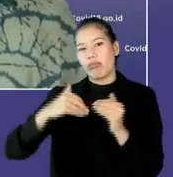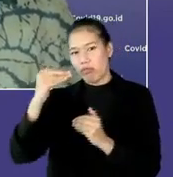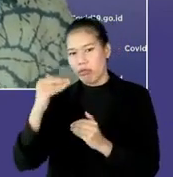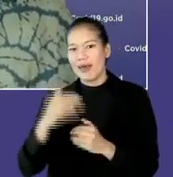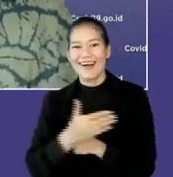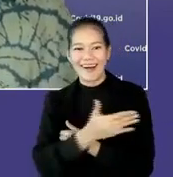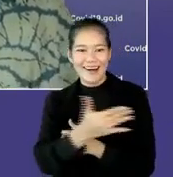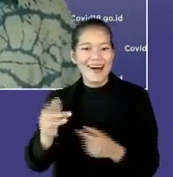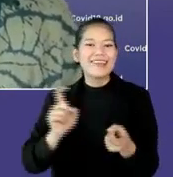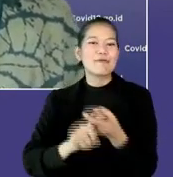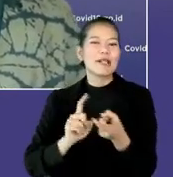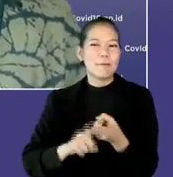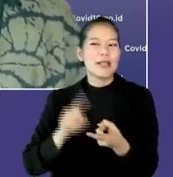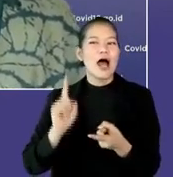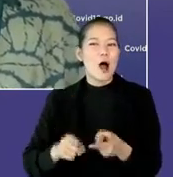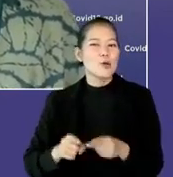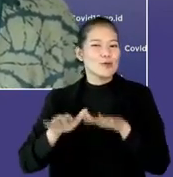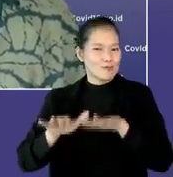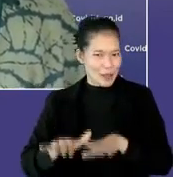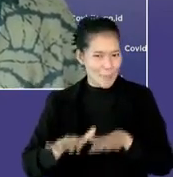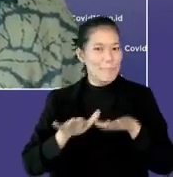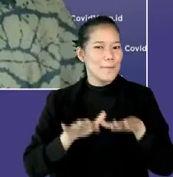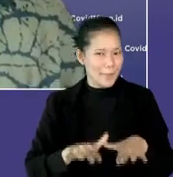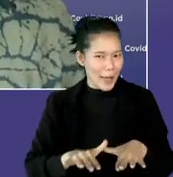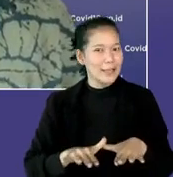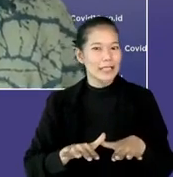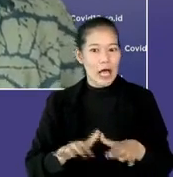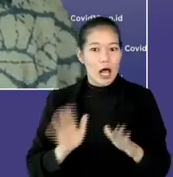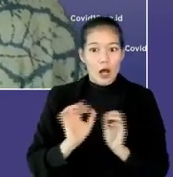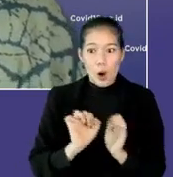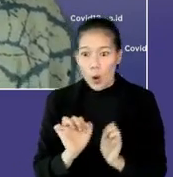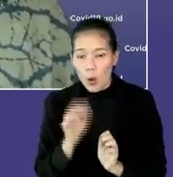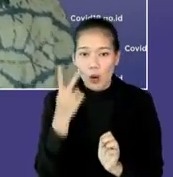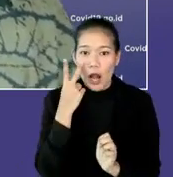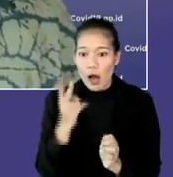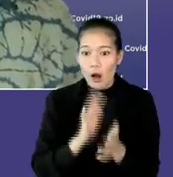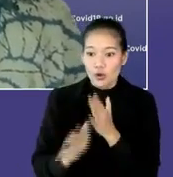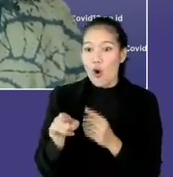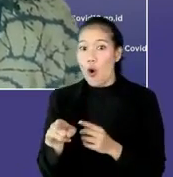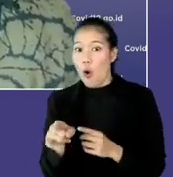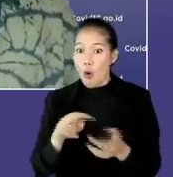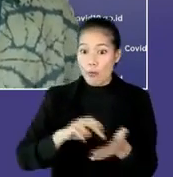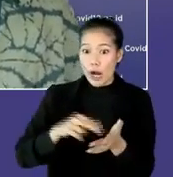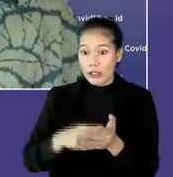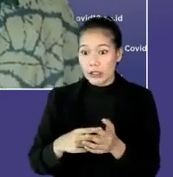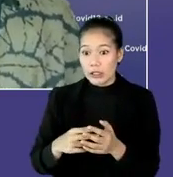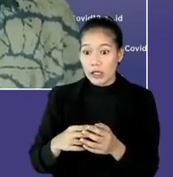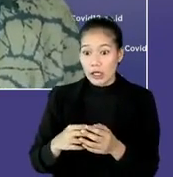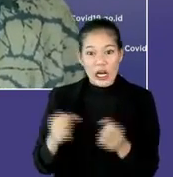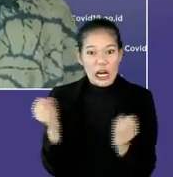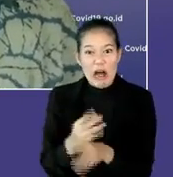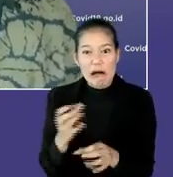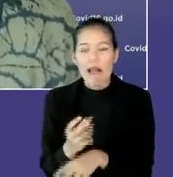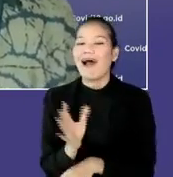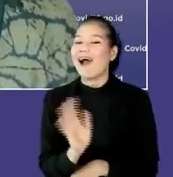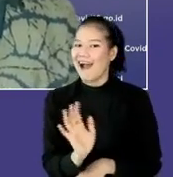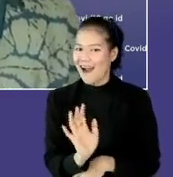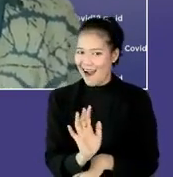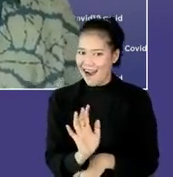teman-teman juga mesti siap-siap pelan-pelan ya gitu. Maksudnya jangan langsung dianggapnya apa yang kita kerjakan tidak berhasil.